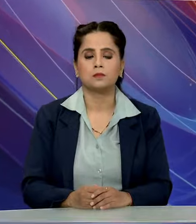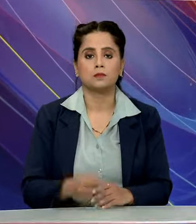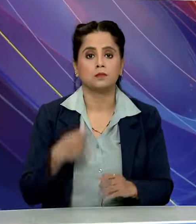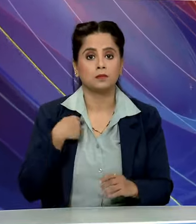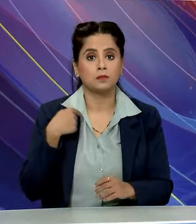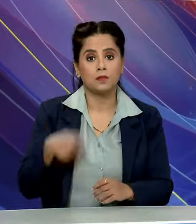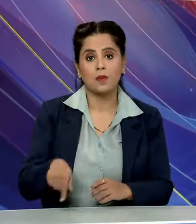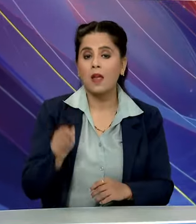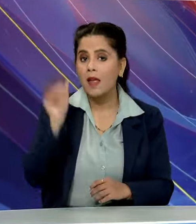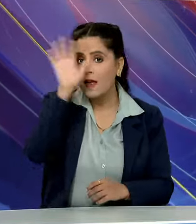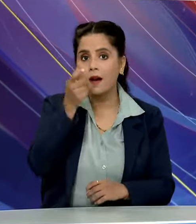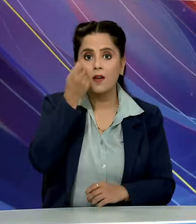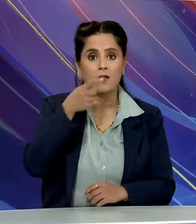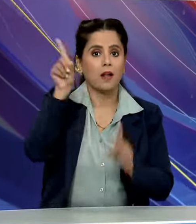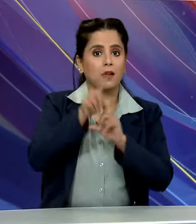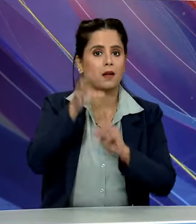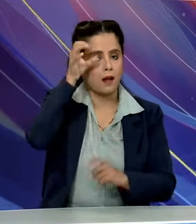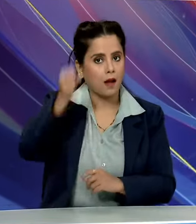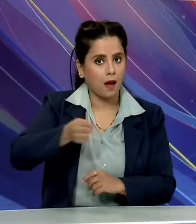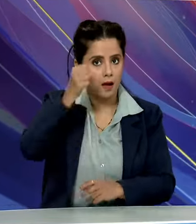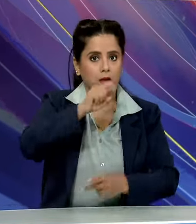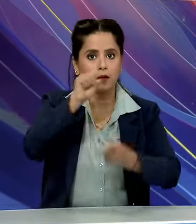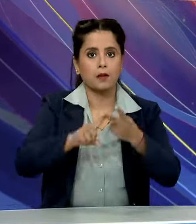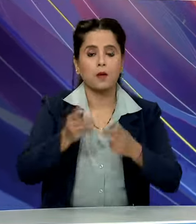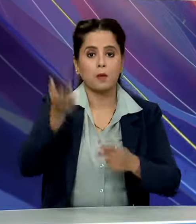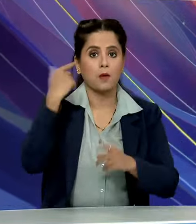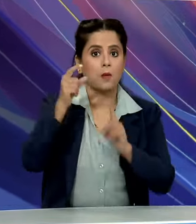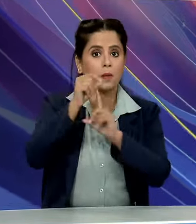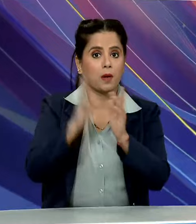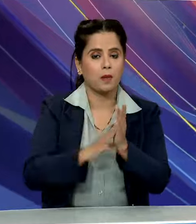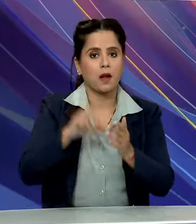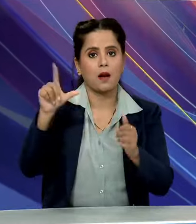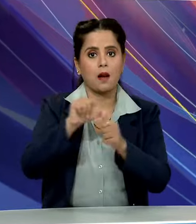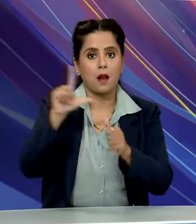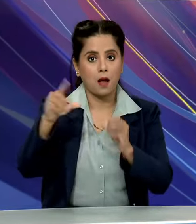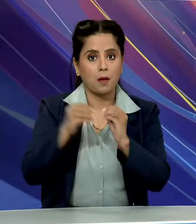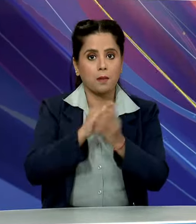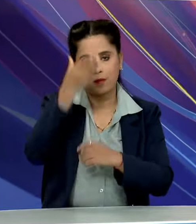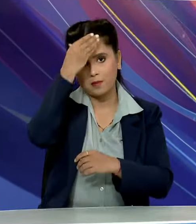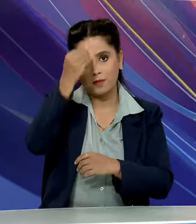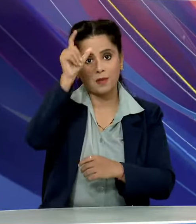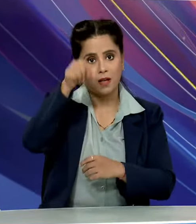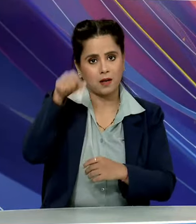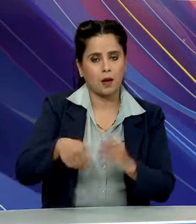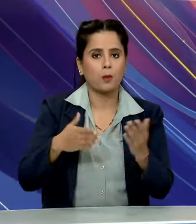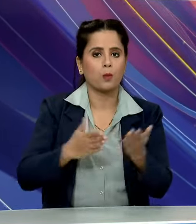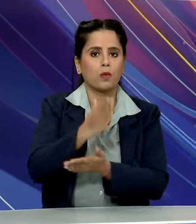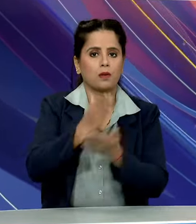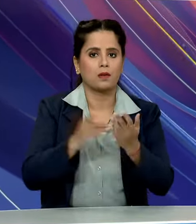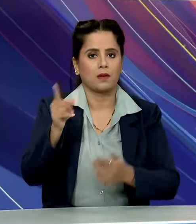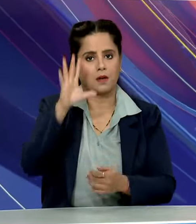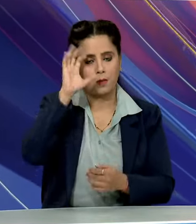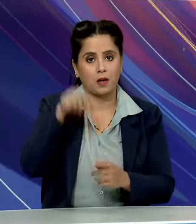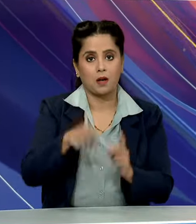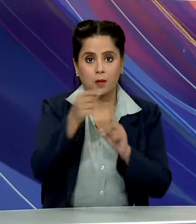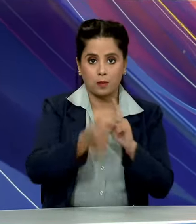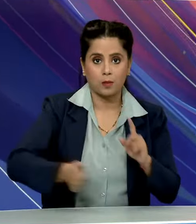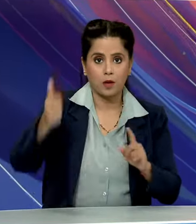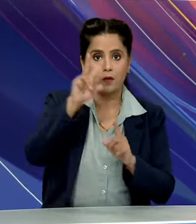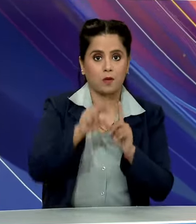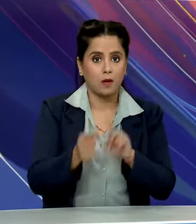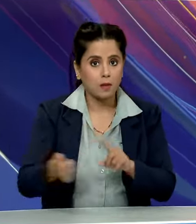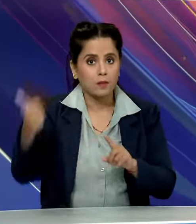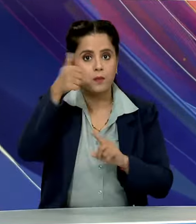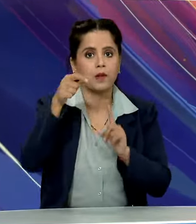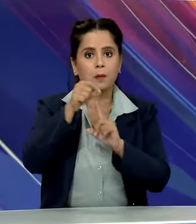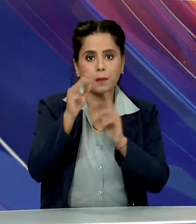राश्ट्रपिता, महात्मा, गांधी और पूर्वर प्रधान मंत्री लाल बहादरु शास्त्री की जयनती आज राश्ट्रपती, उपराश्ट्रपती और